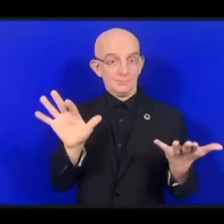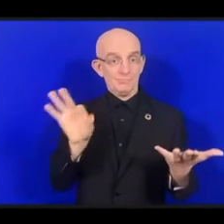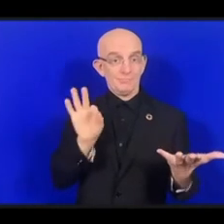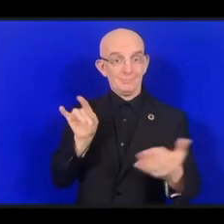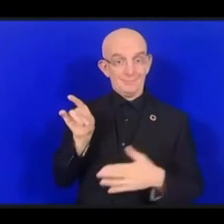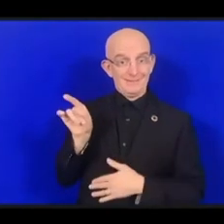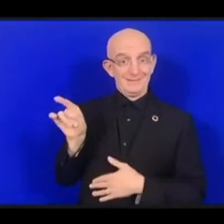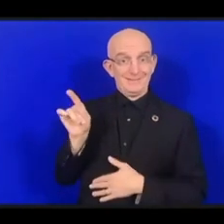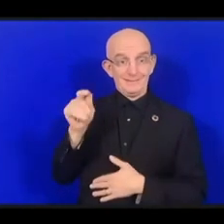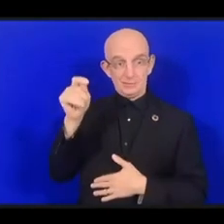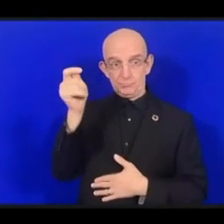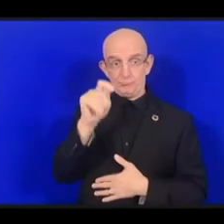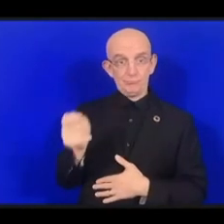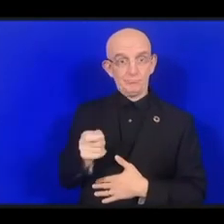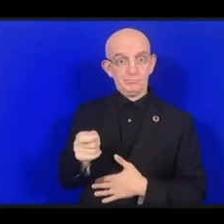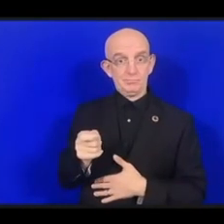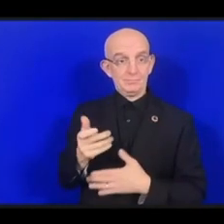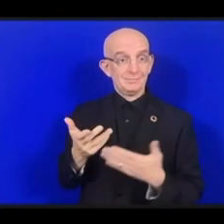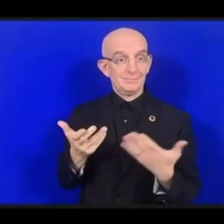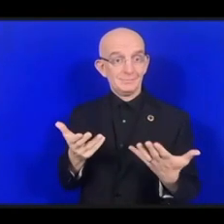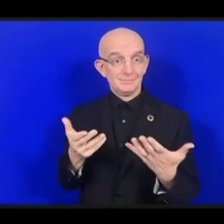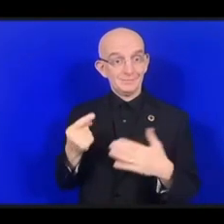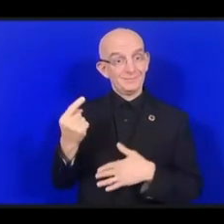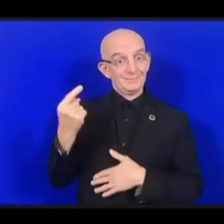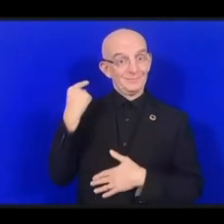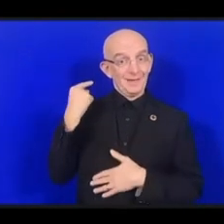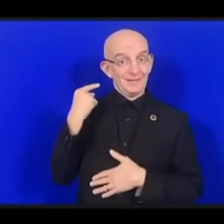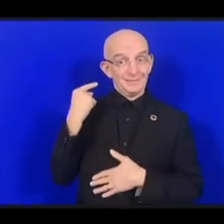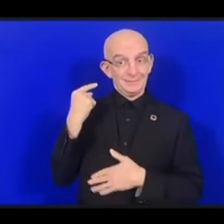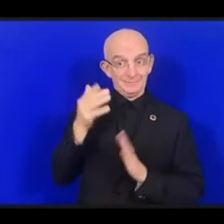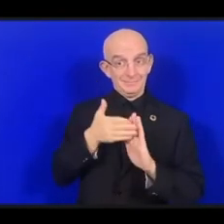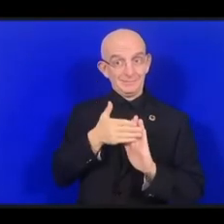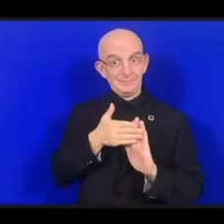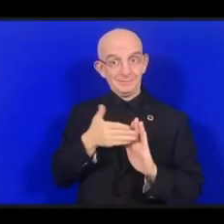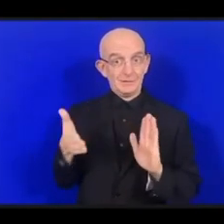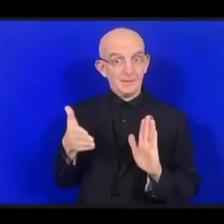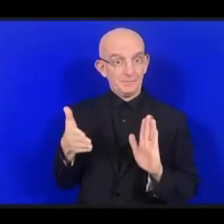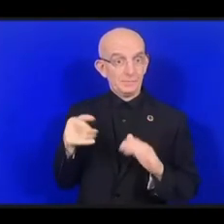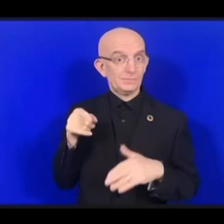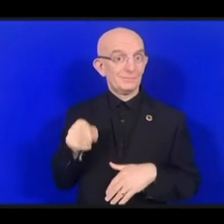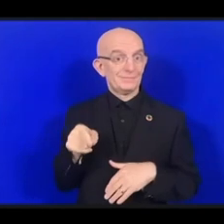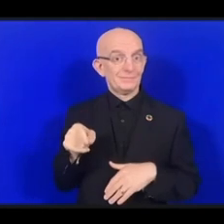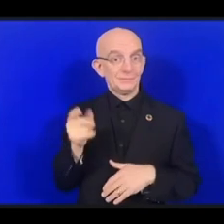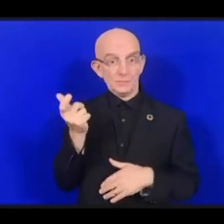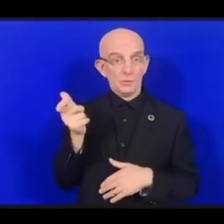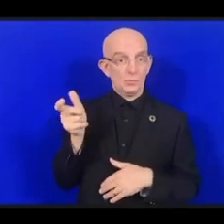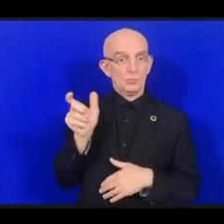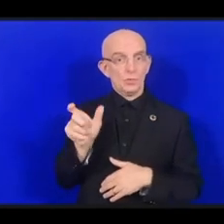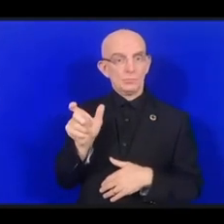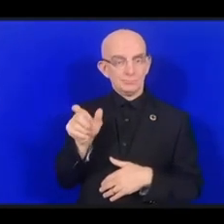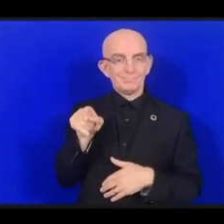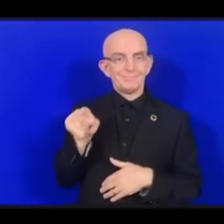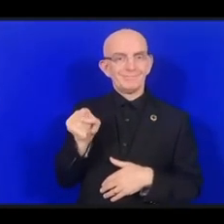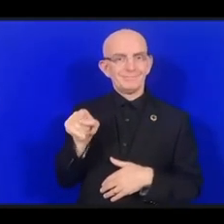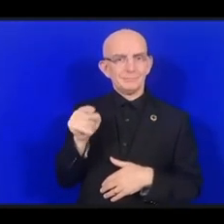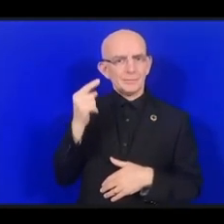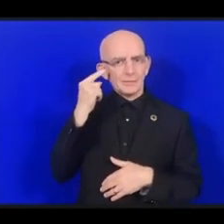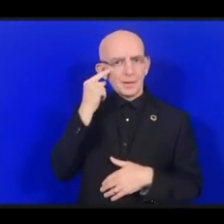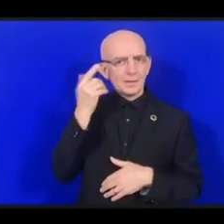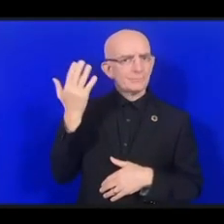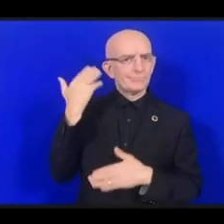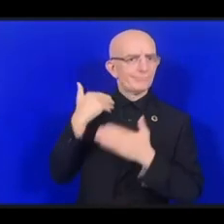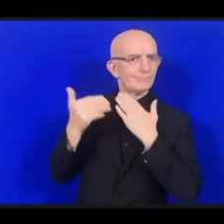Тогда слово «кизуна» больше не использовали для обозначения связи между